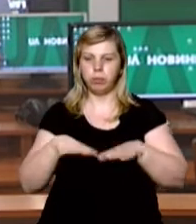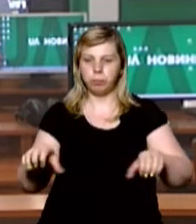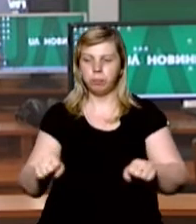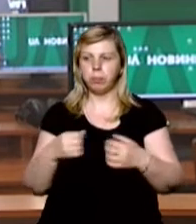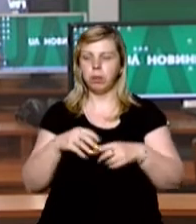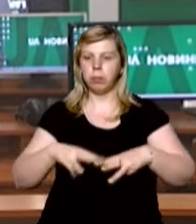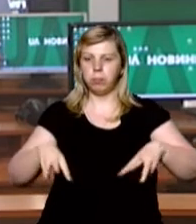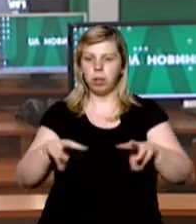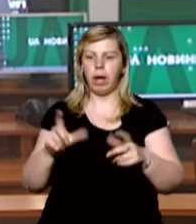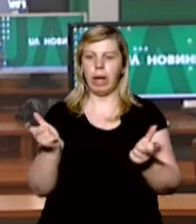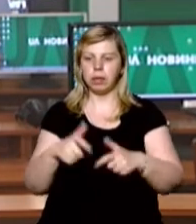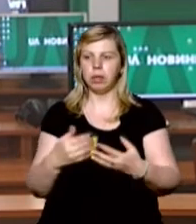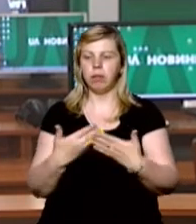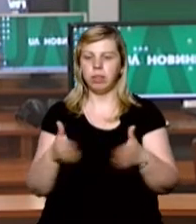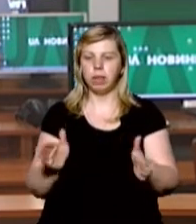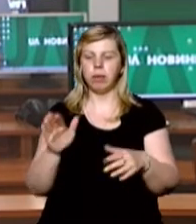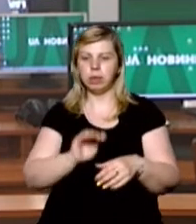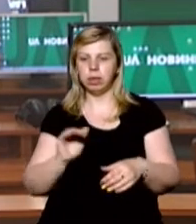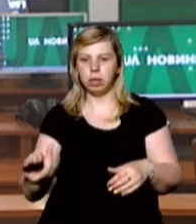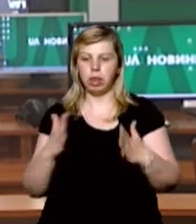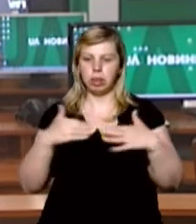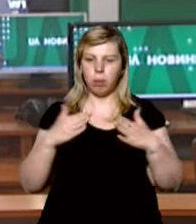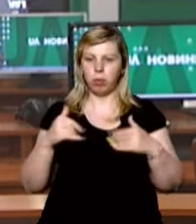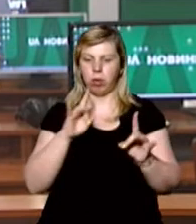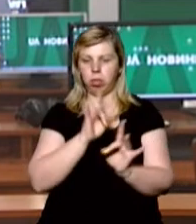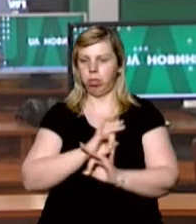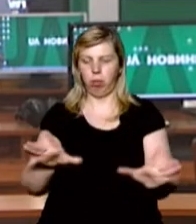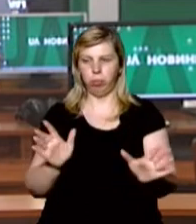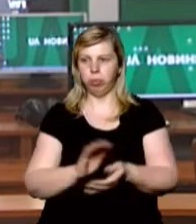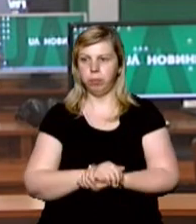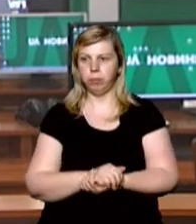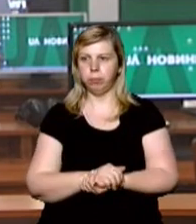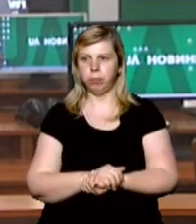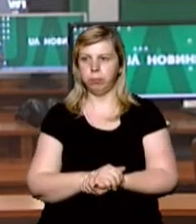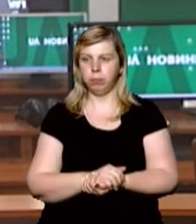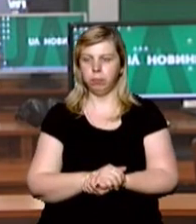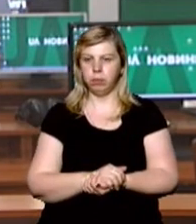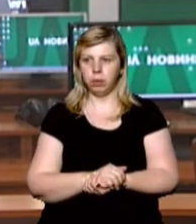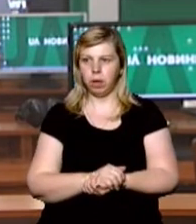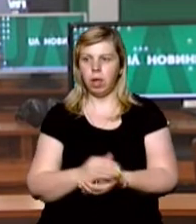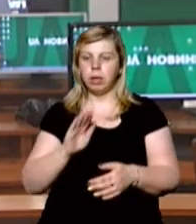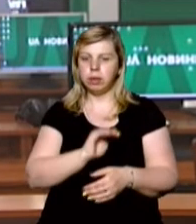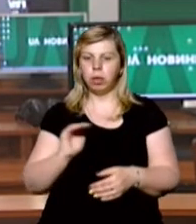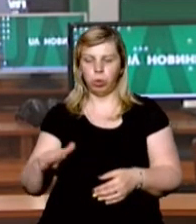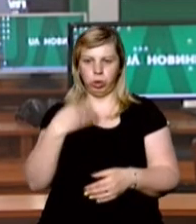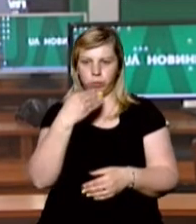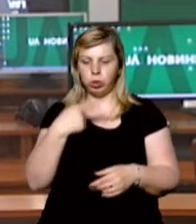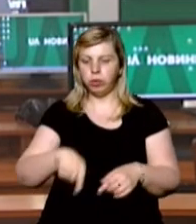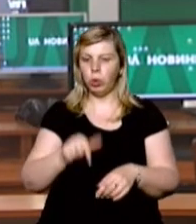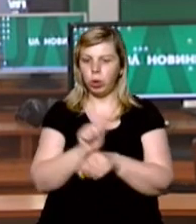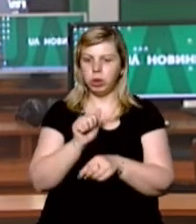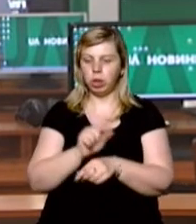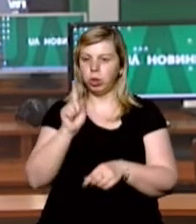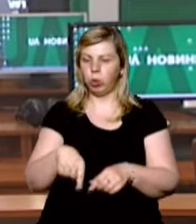введено адаптивний карантин, відкривати дитячі табори влітку не дозволили. Садочки в Ужгороді цього